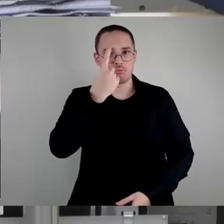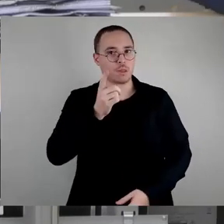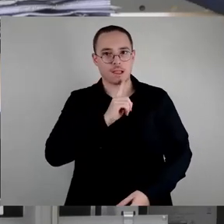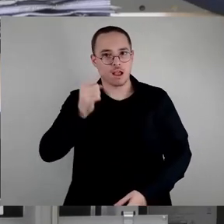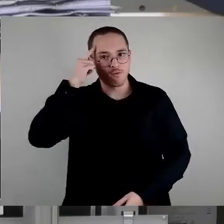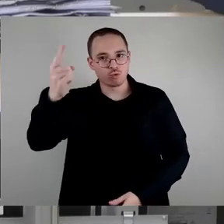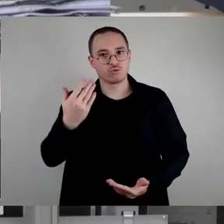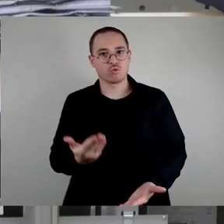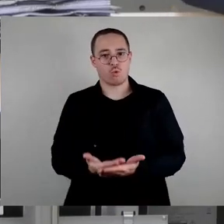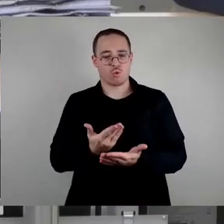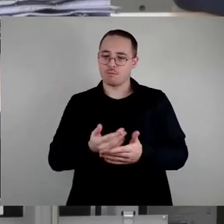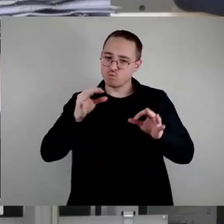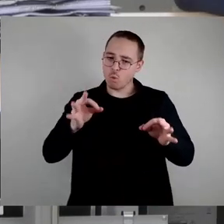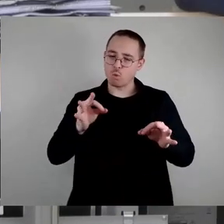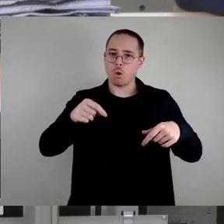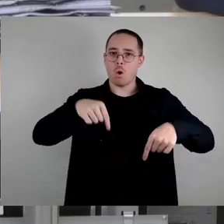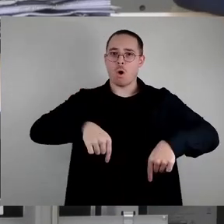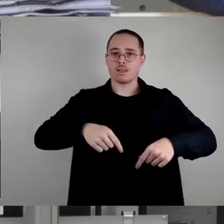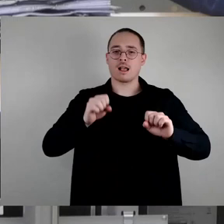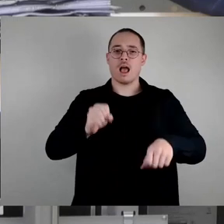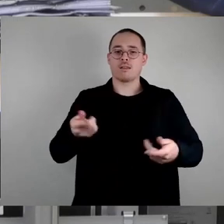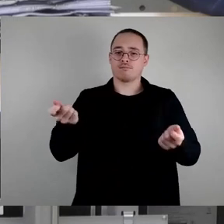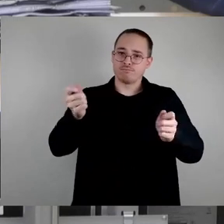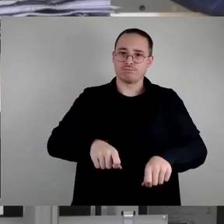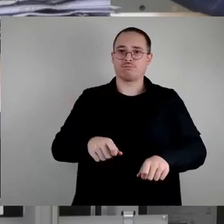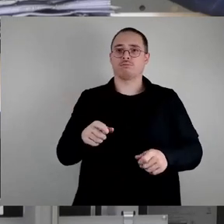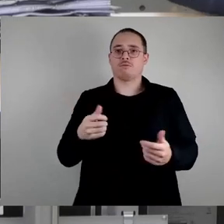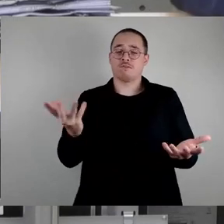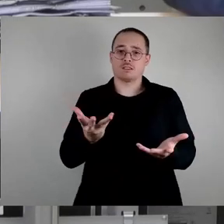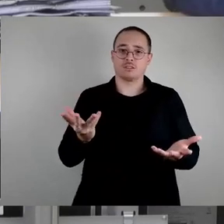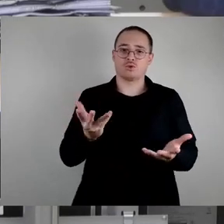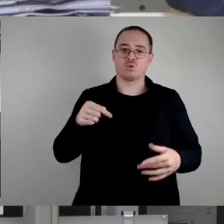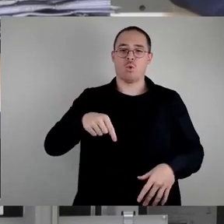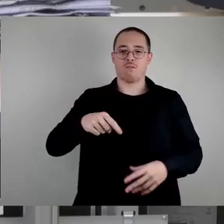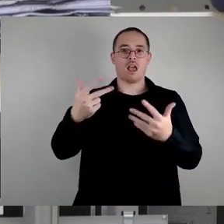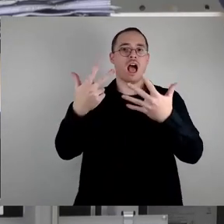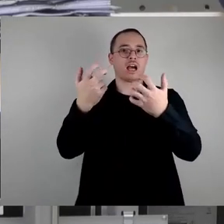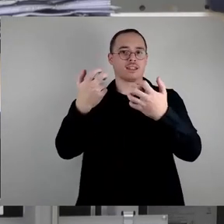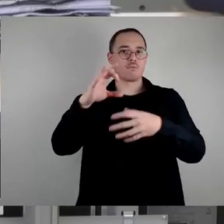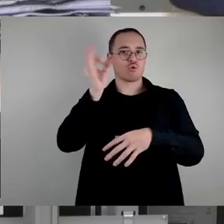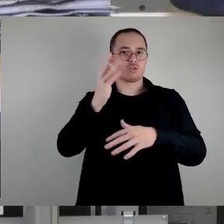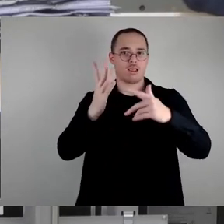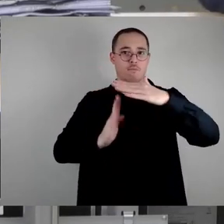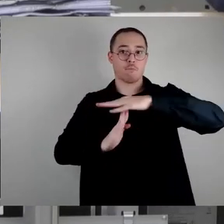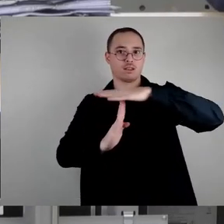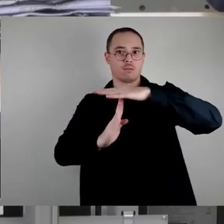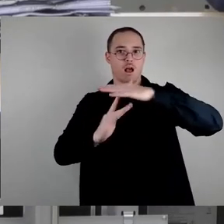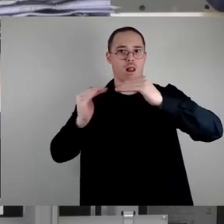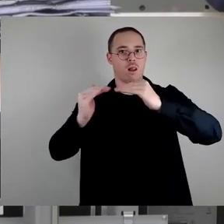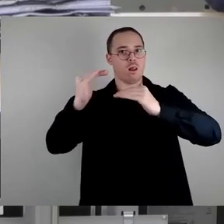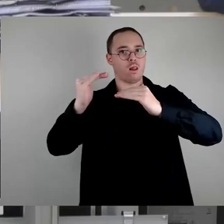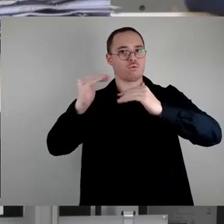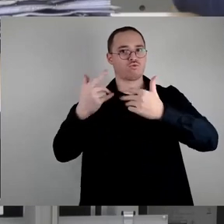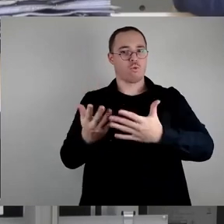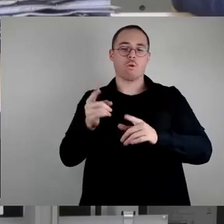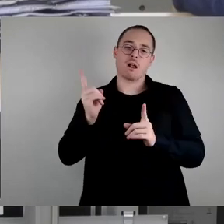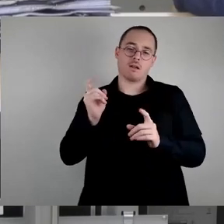wir heute beschließen können, dass eben die Stadtbezirksbudgets auch keinen 80%-Deckel bekommen, sondern zu 100% gleich verfügbar